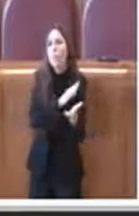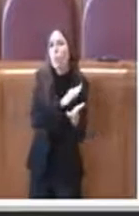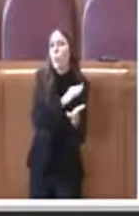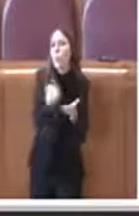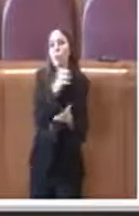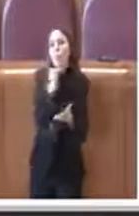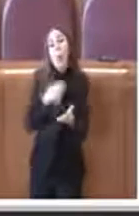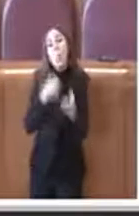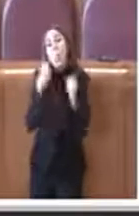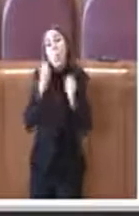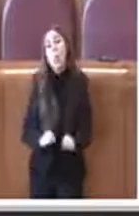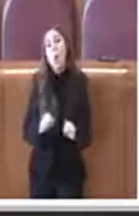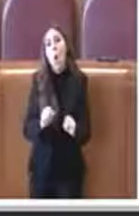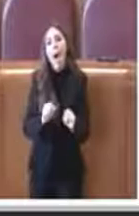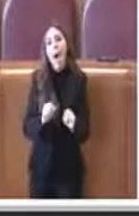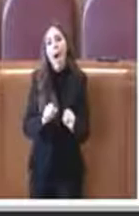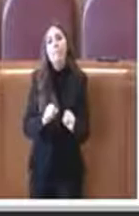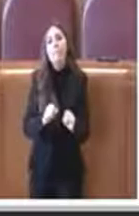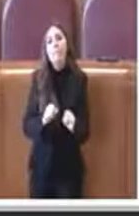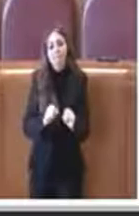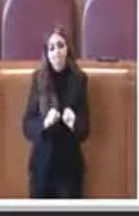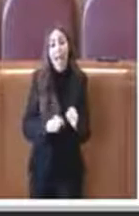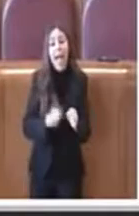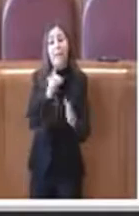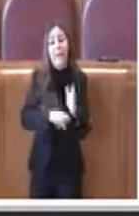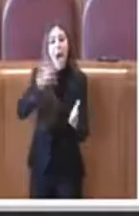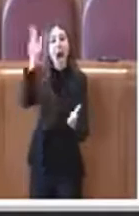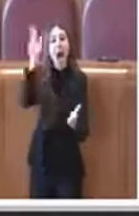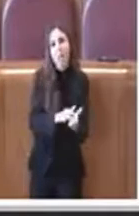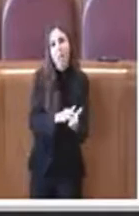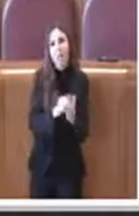rivalutare e poter approvare questa delibera grazie presidente grazie tutti grazie